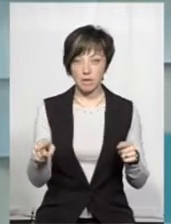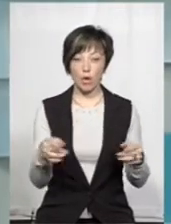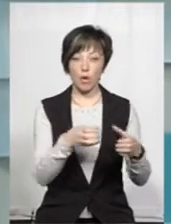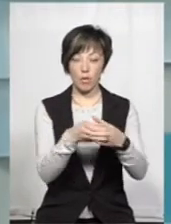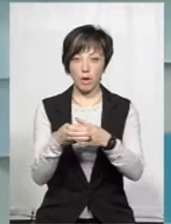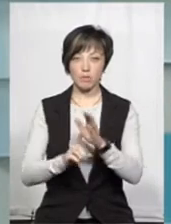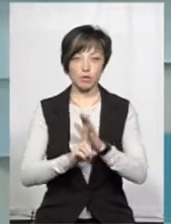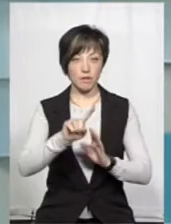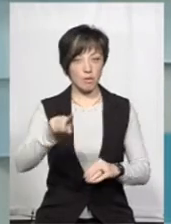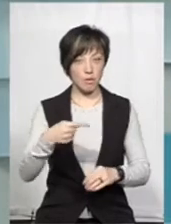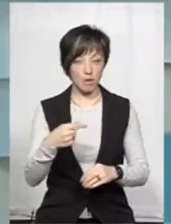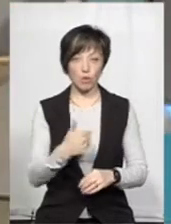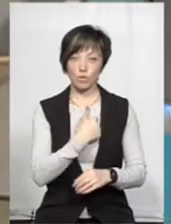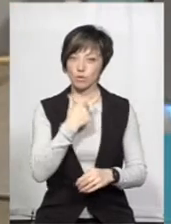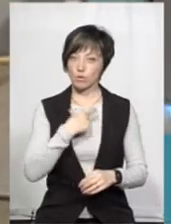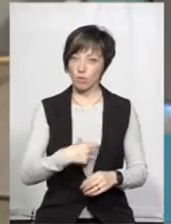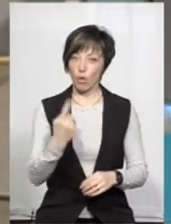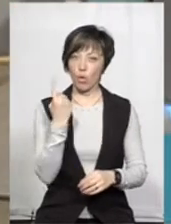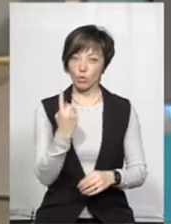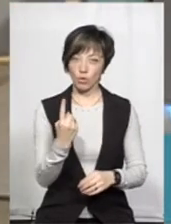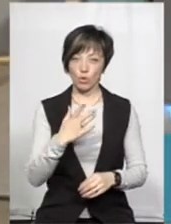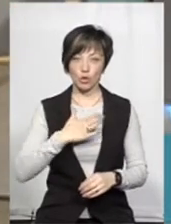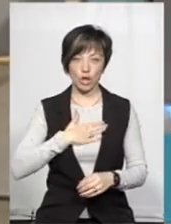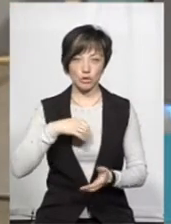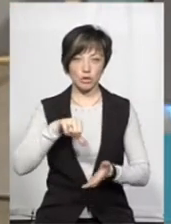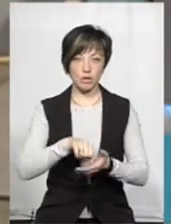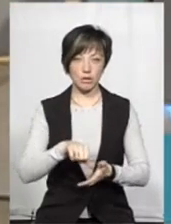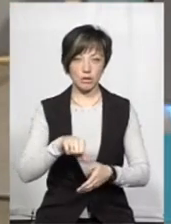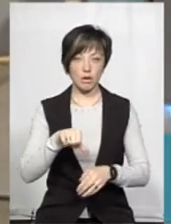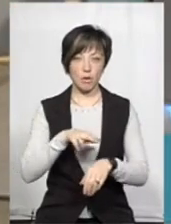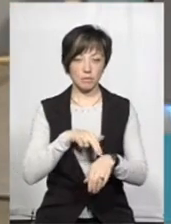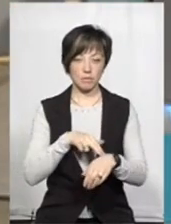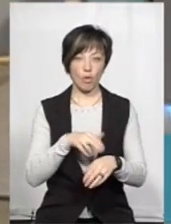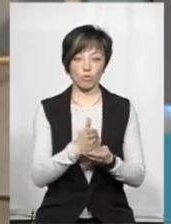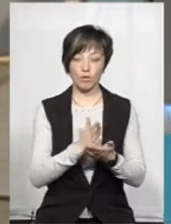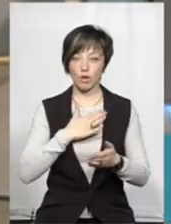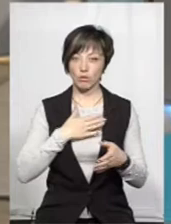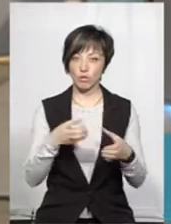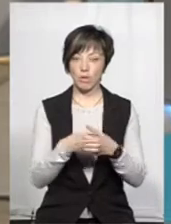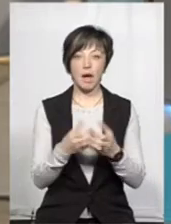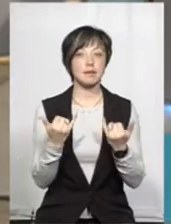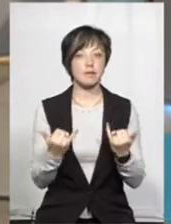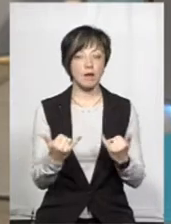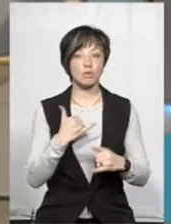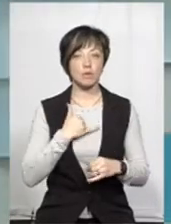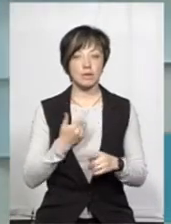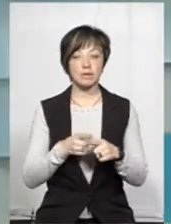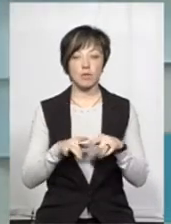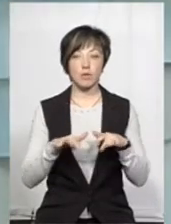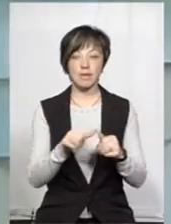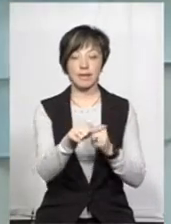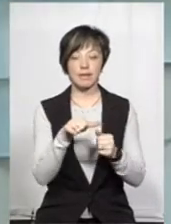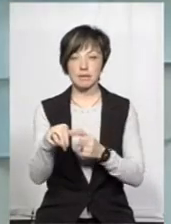і громади почали вимагати. Ми хочемо собі одного нашого дільничого, який буде обслуговувати лише нашу громаду. А зараз у нас процеси